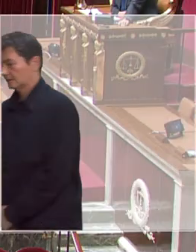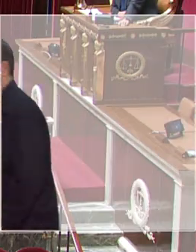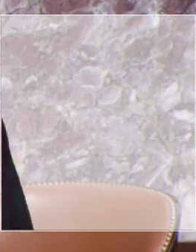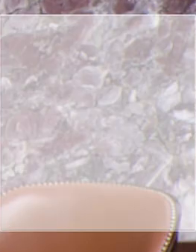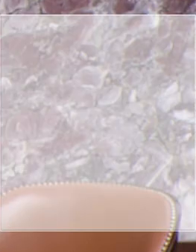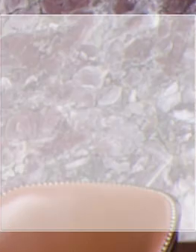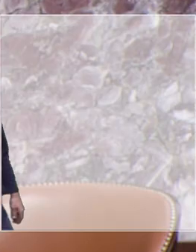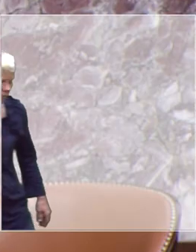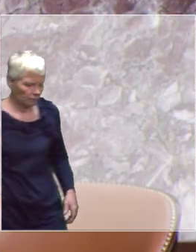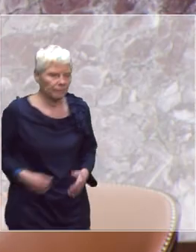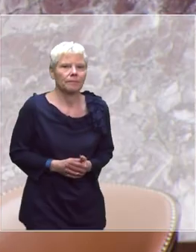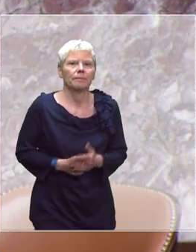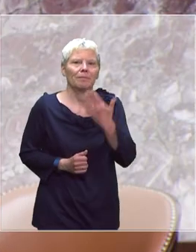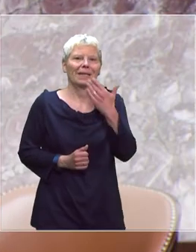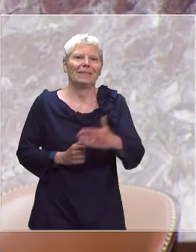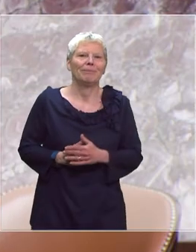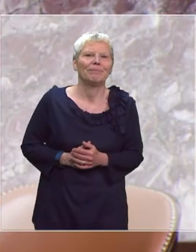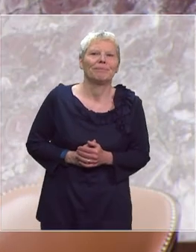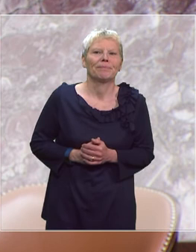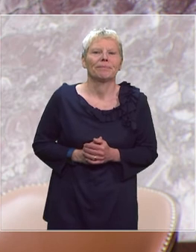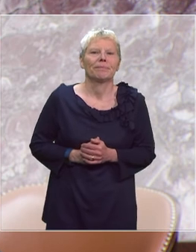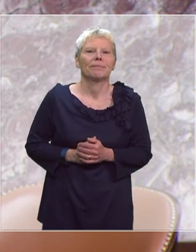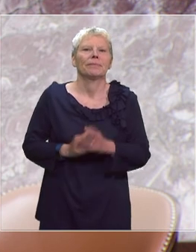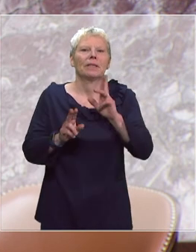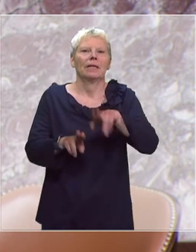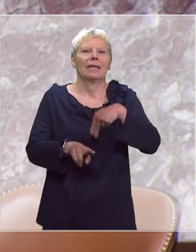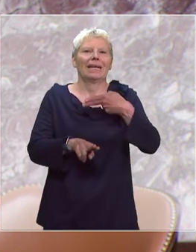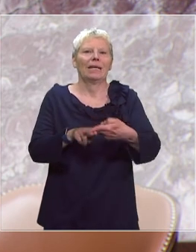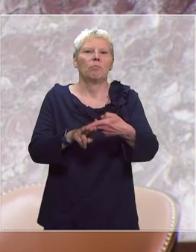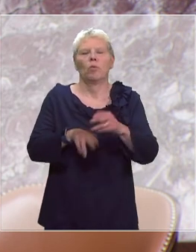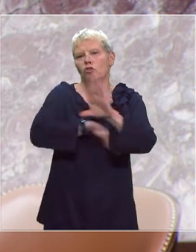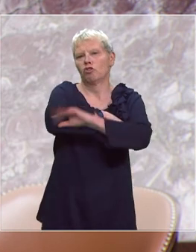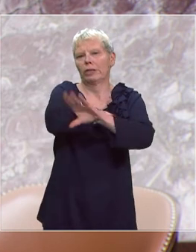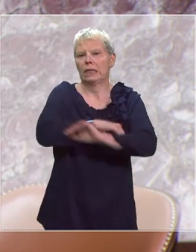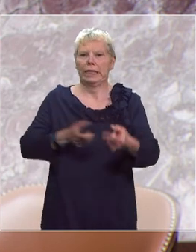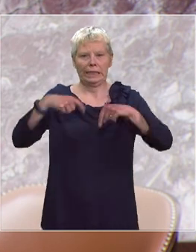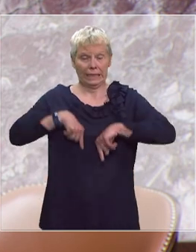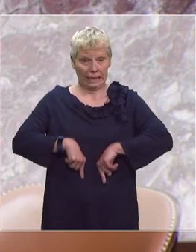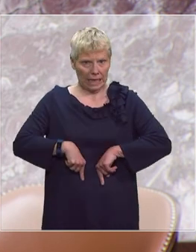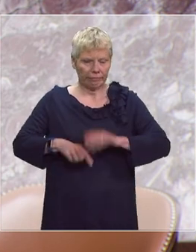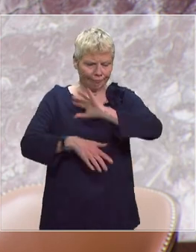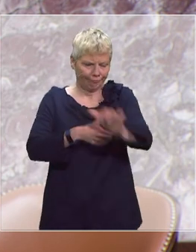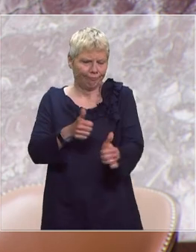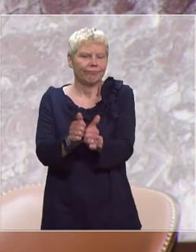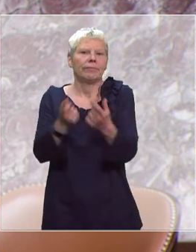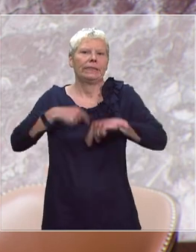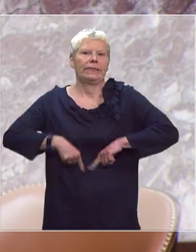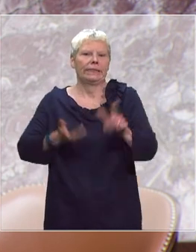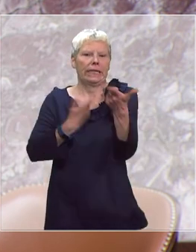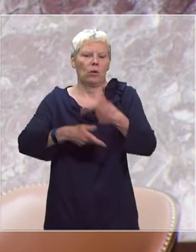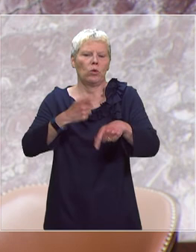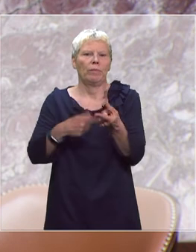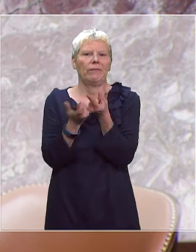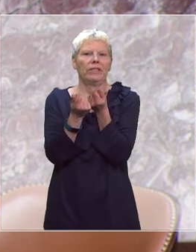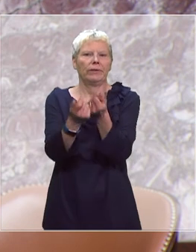Merci, chère collègue. La parole est à Mme Agnès Pannier-Runacher. et secrétaire d'Etat auprès du ministre de l'Economie et des